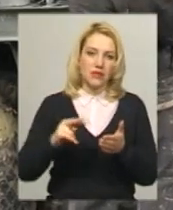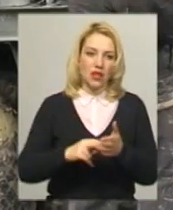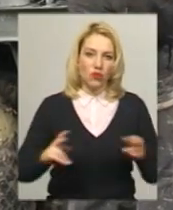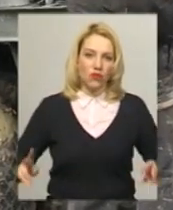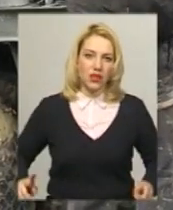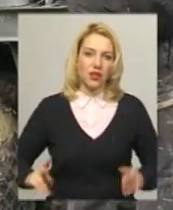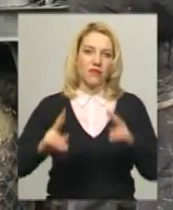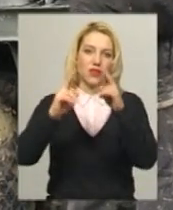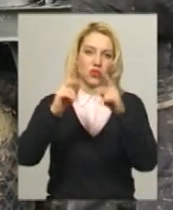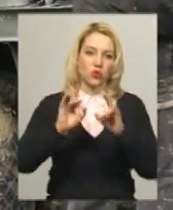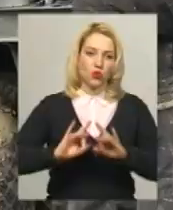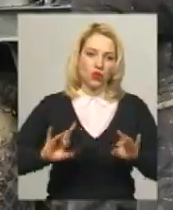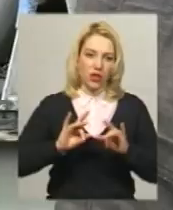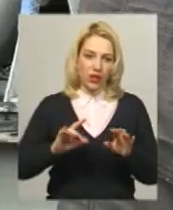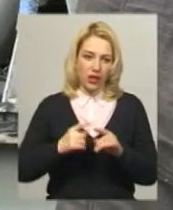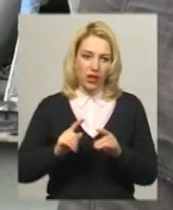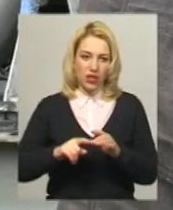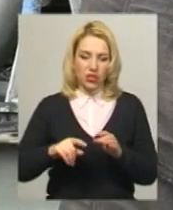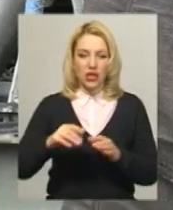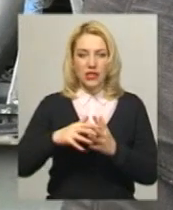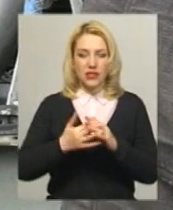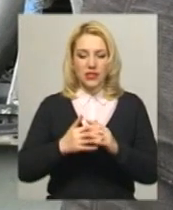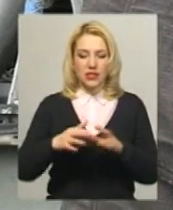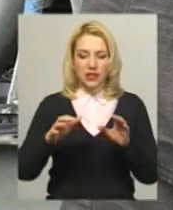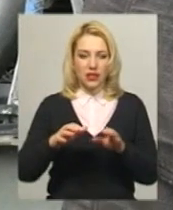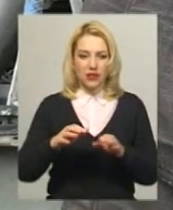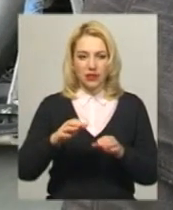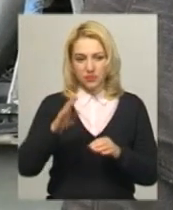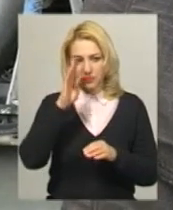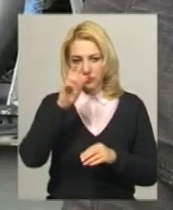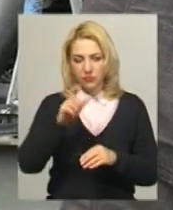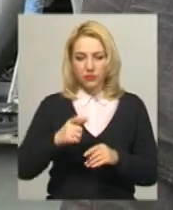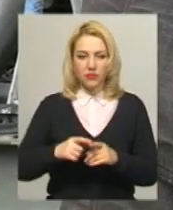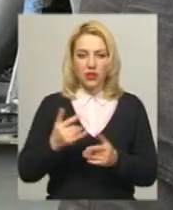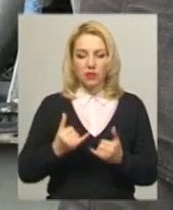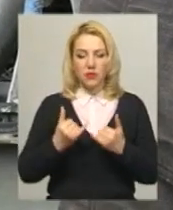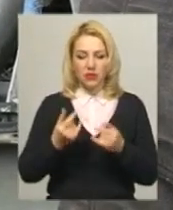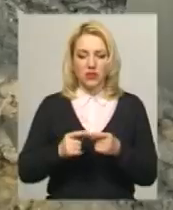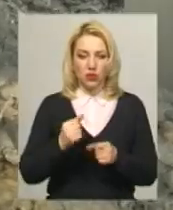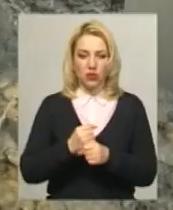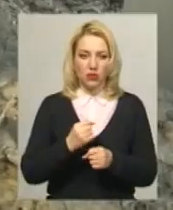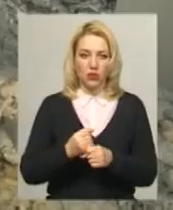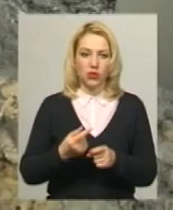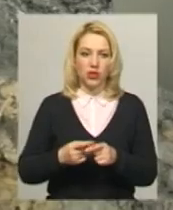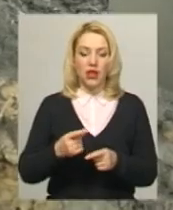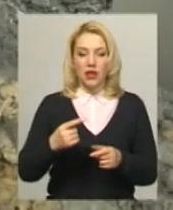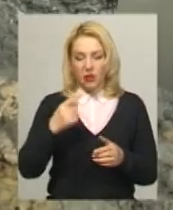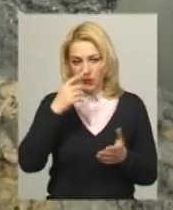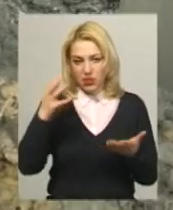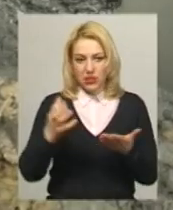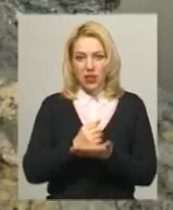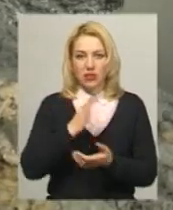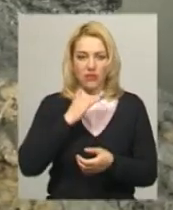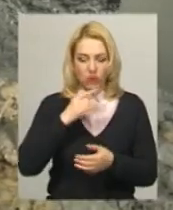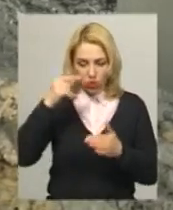-річний бурильник Василь Скиць, який присвятив 45 років цій роботі. За його словами, днями на глибині 101 метр дісталися підземних вод.